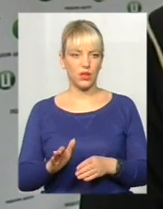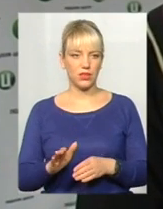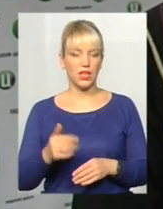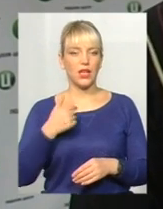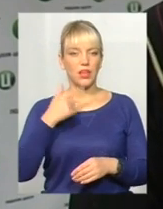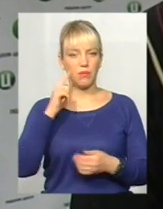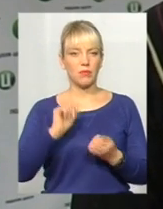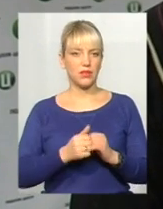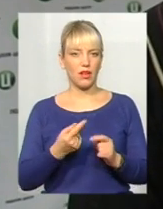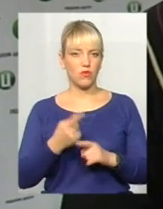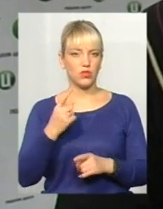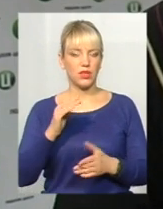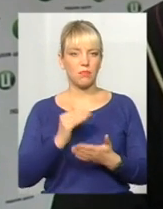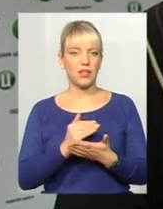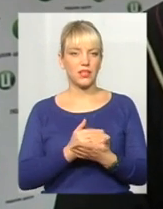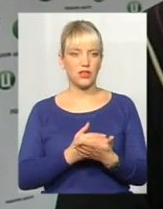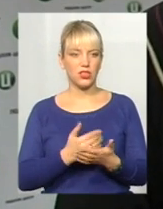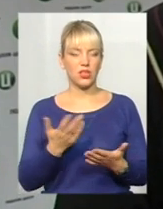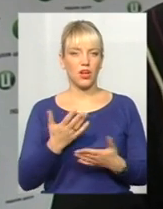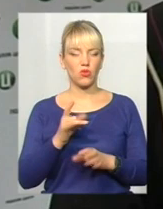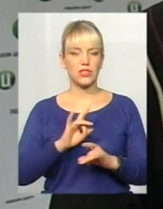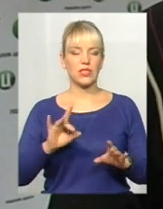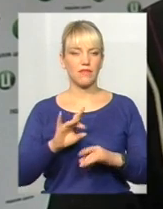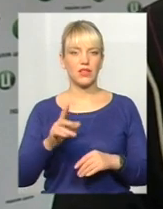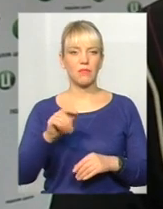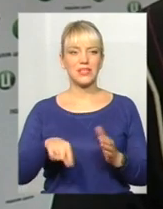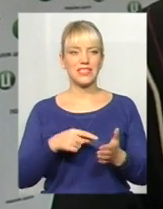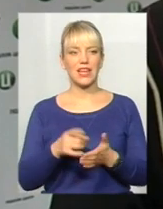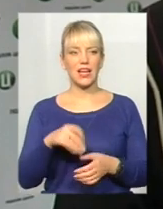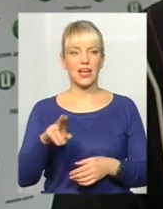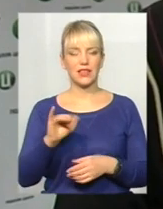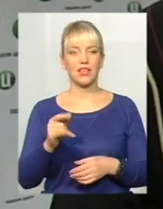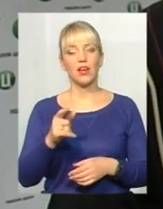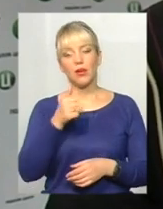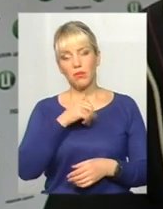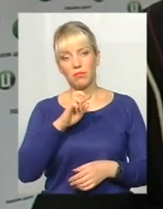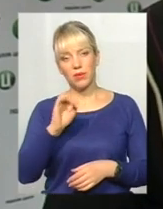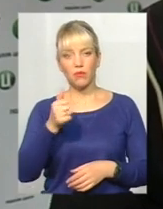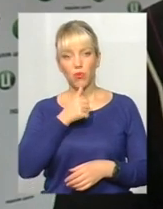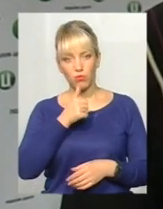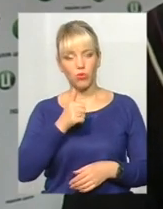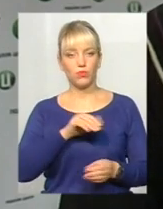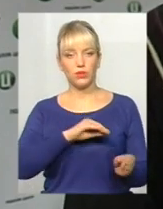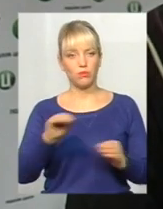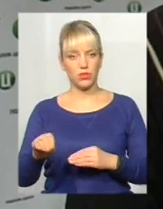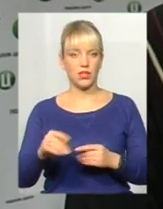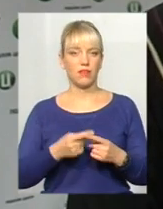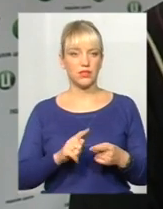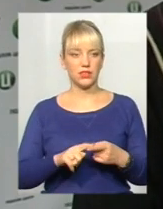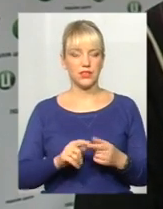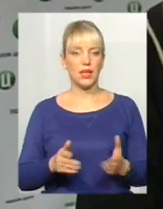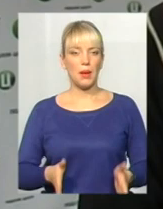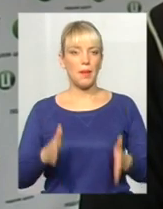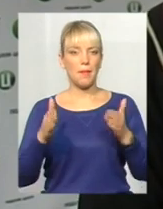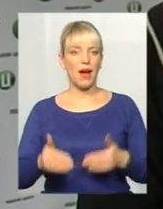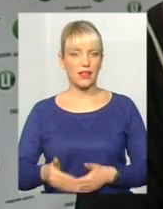я пам'ятаю, ми в одній передачі, якось так заявили до міської ради, хоча б спробували поставити оці баки,